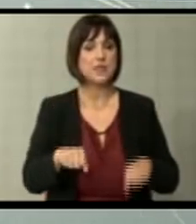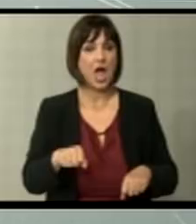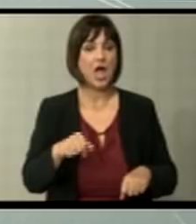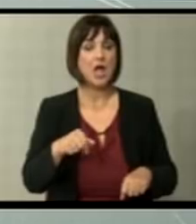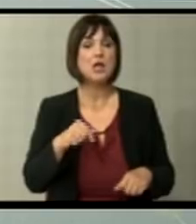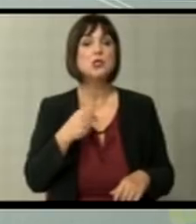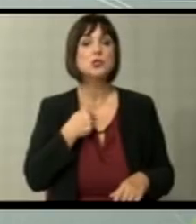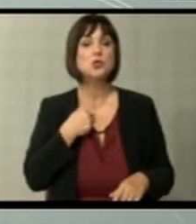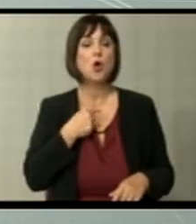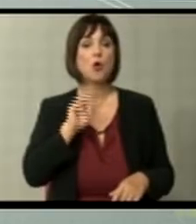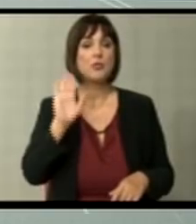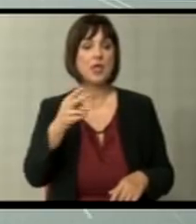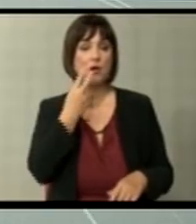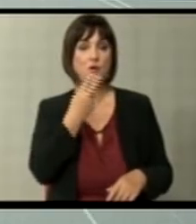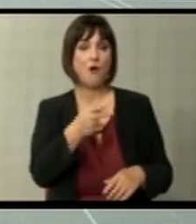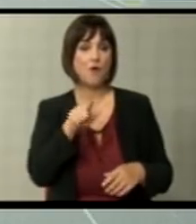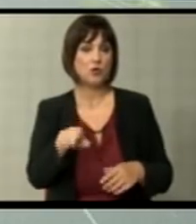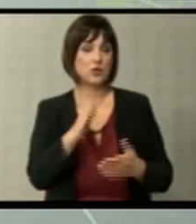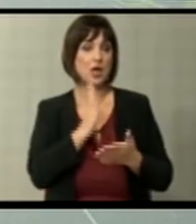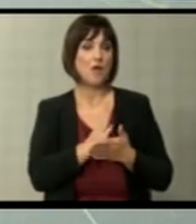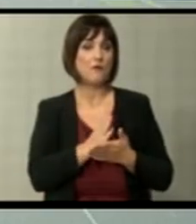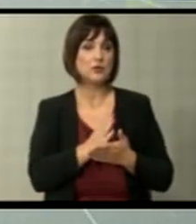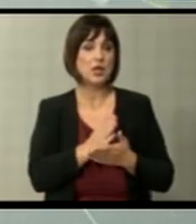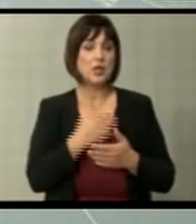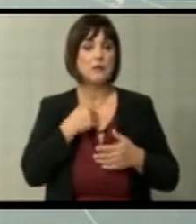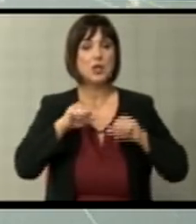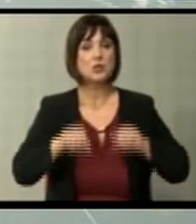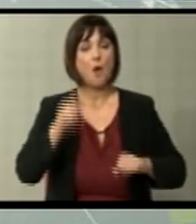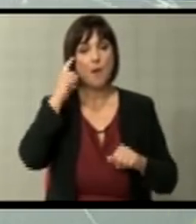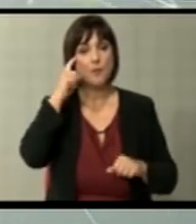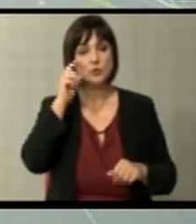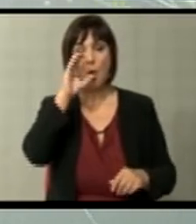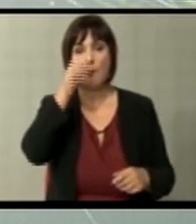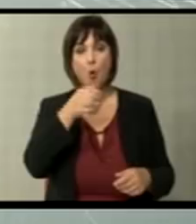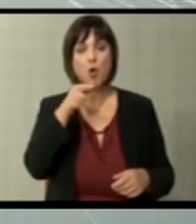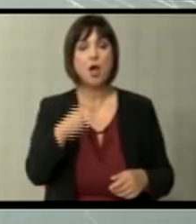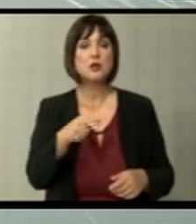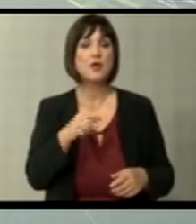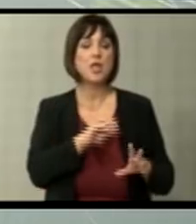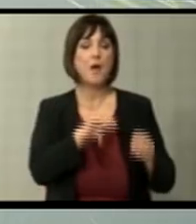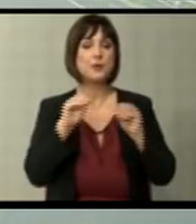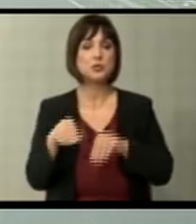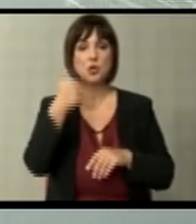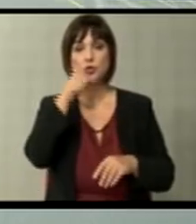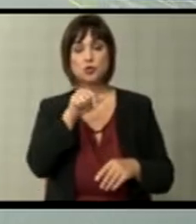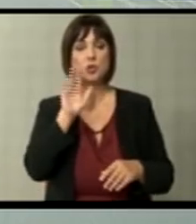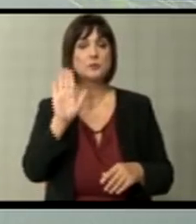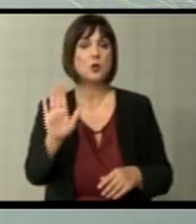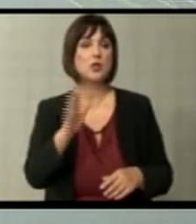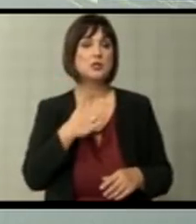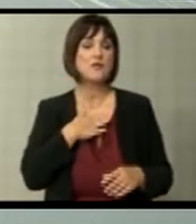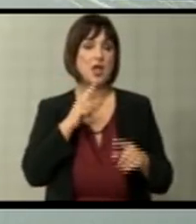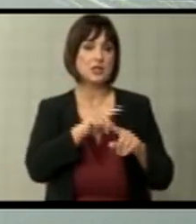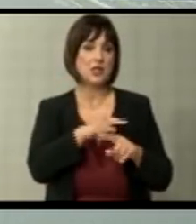но ја од негов агол или од агол на преддоминантото мислене во Бугарија ја пренесува што е според ниф